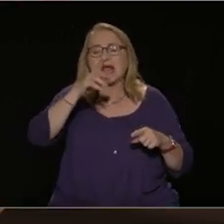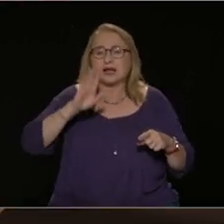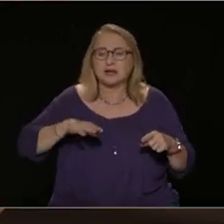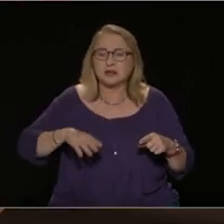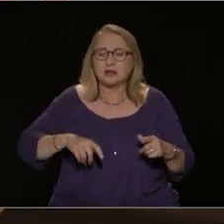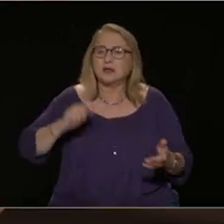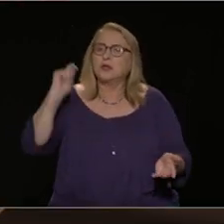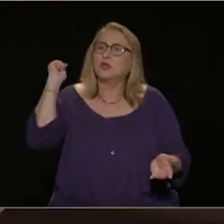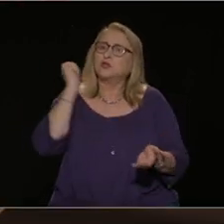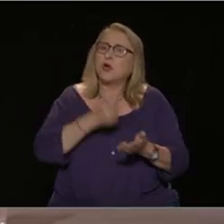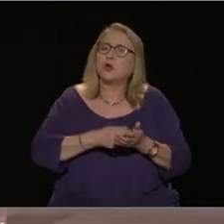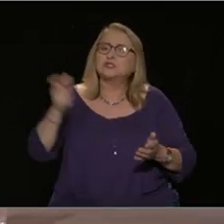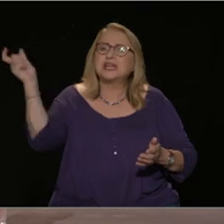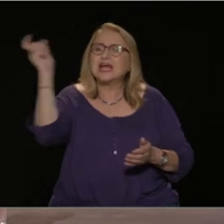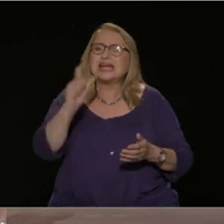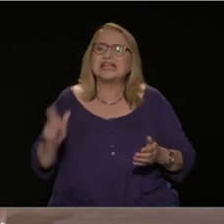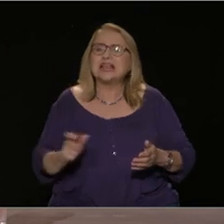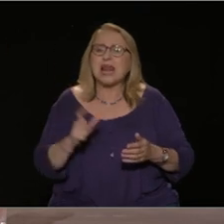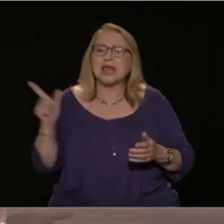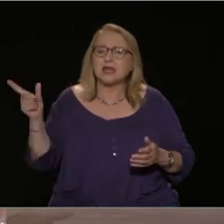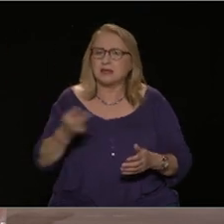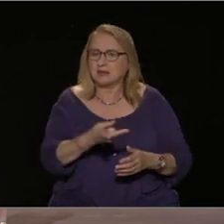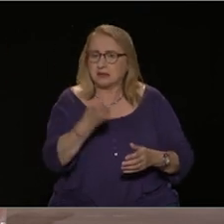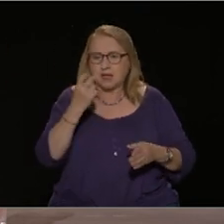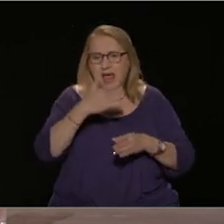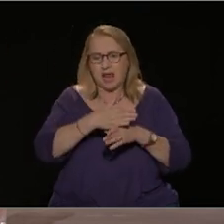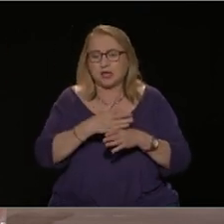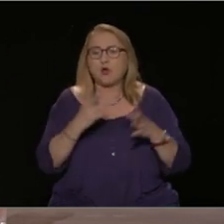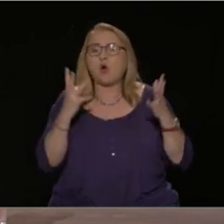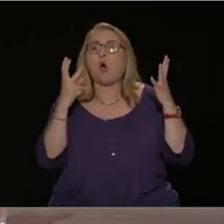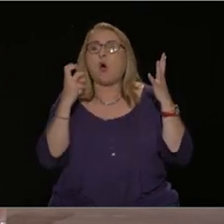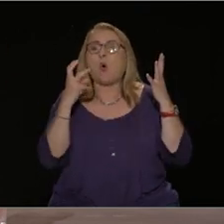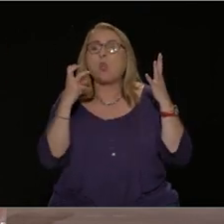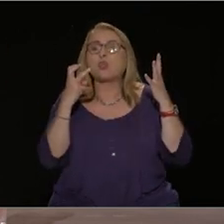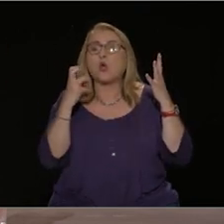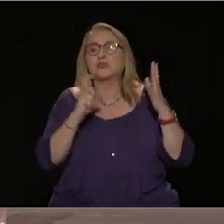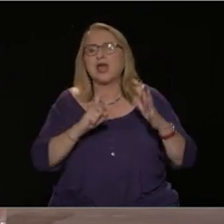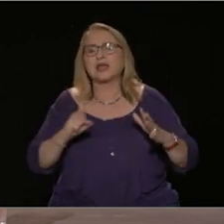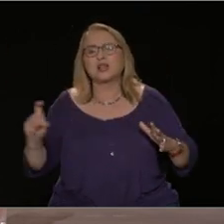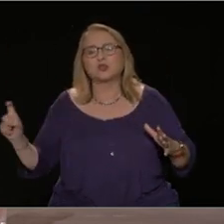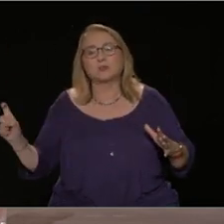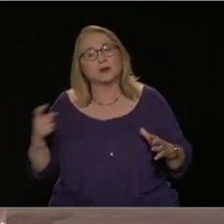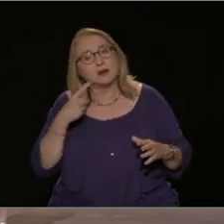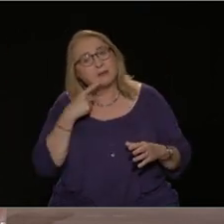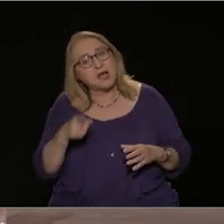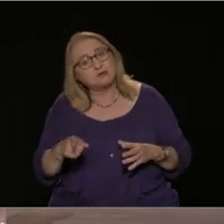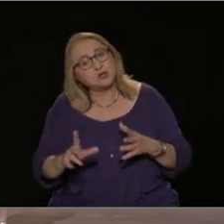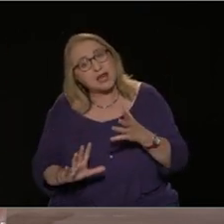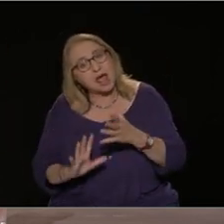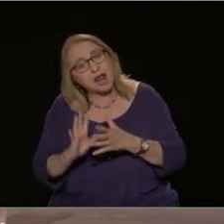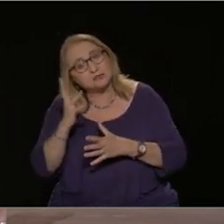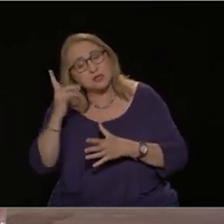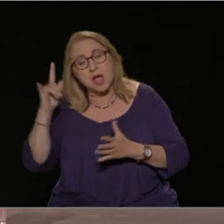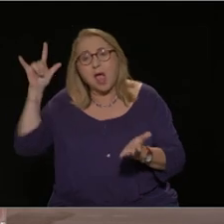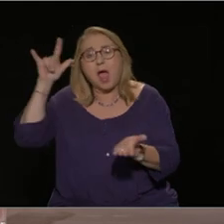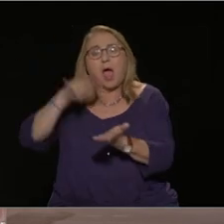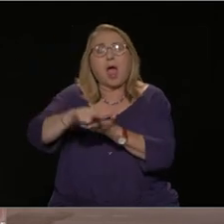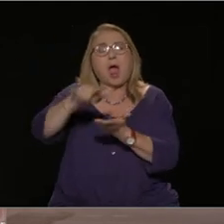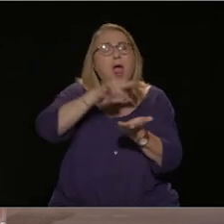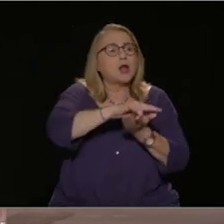Γκριμάλντι κόψε χρονιά 80 εκατομμύρια και να το ονομάζουμε αυτό ανάπτυξη. Τα αεροδρόμια τα έχει πάρει εδώ και καιρό